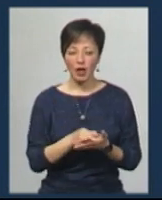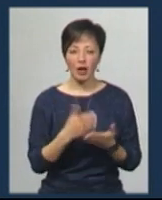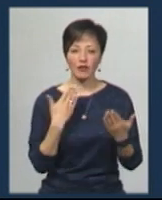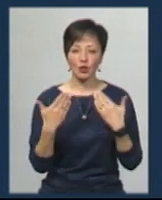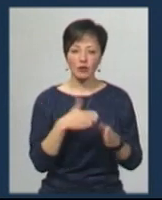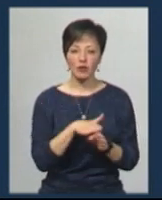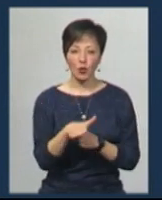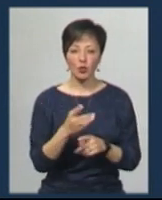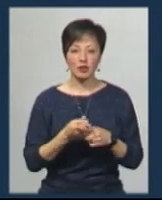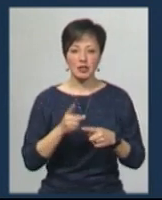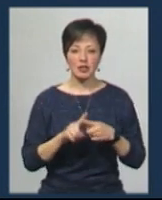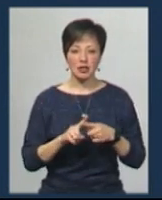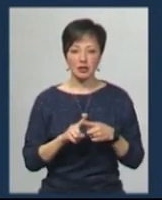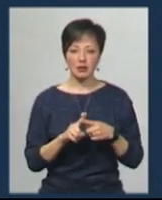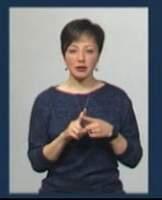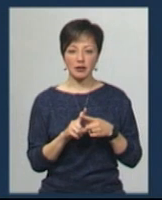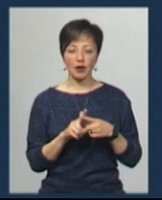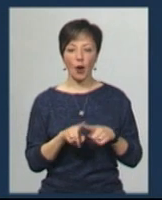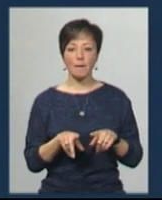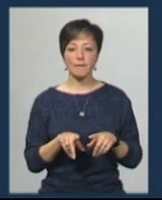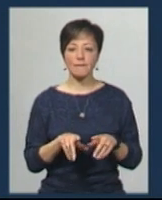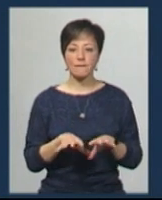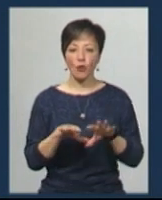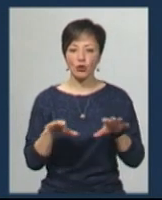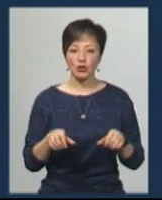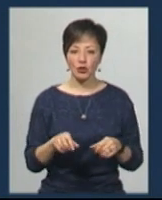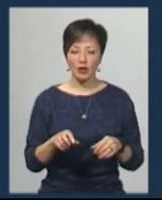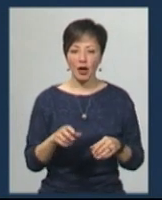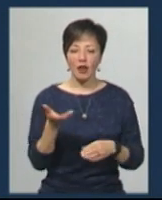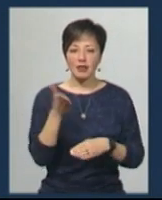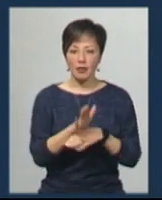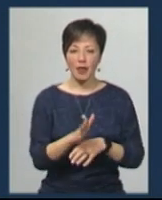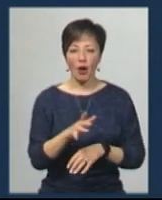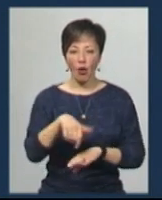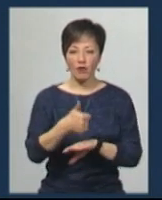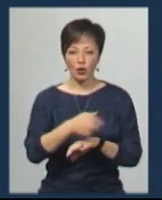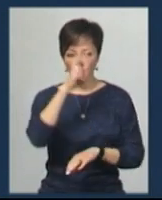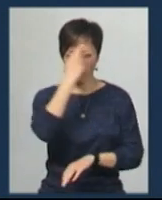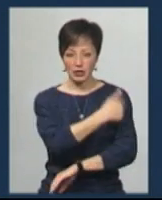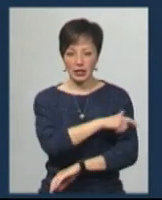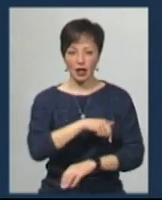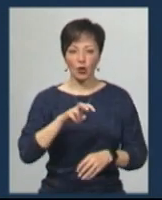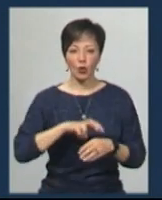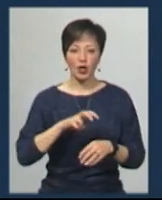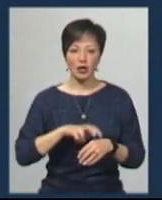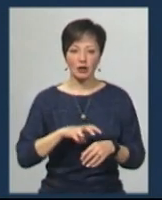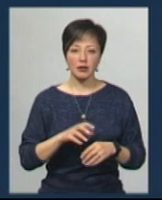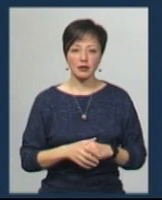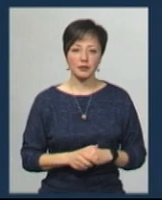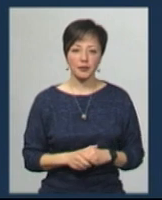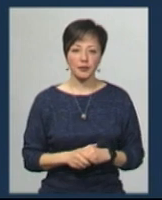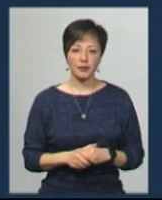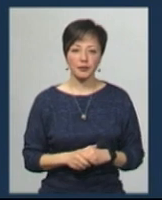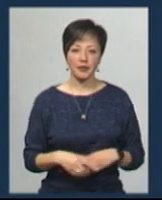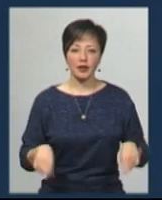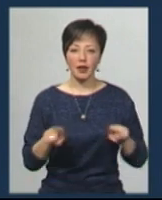дотримання постанови головного державного санітарного віка, до чого їх часто перевіяти. Такого